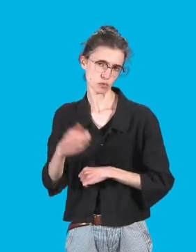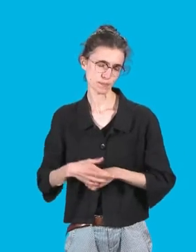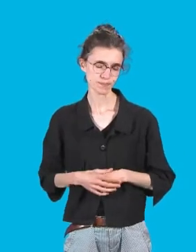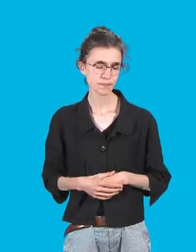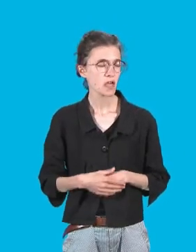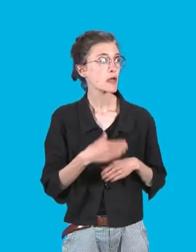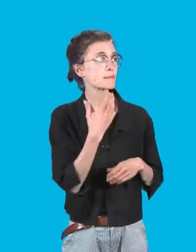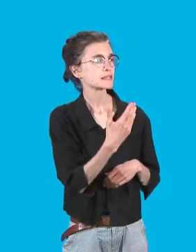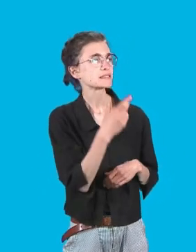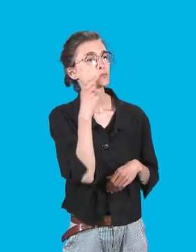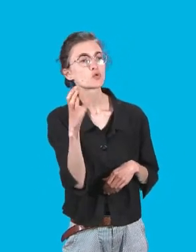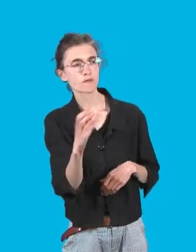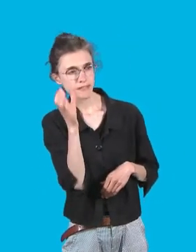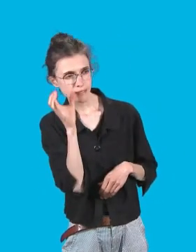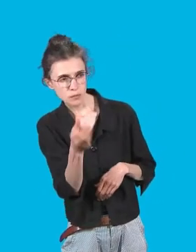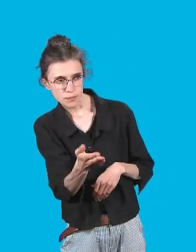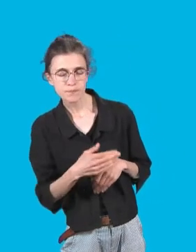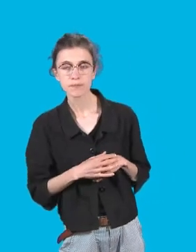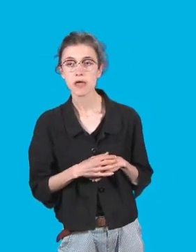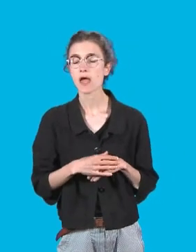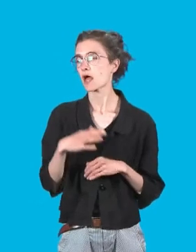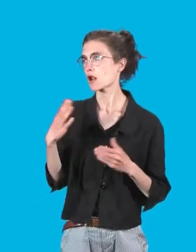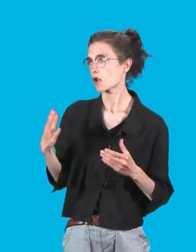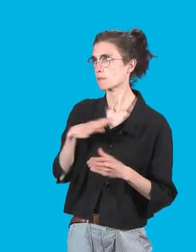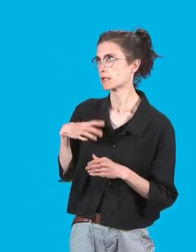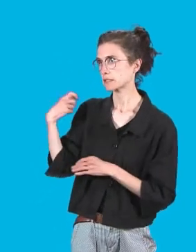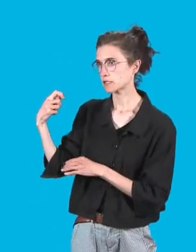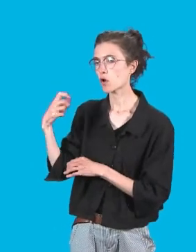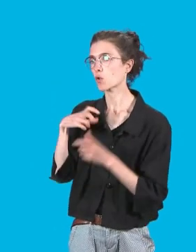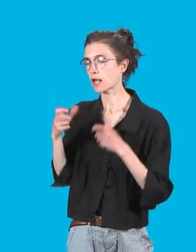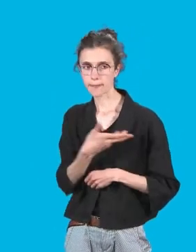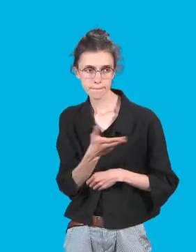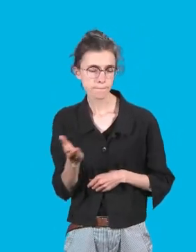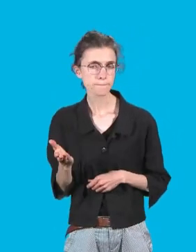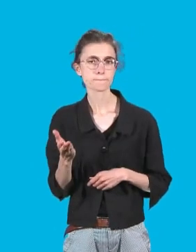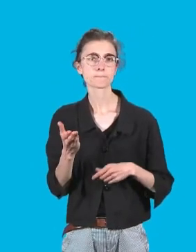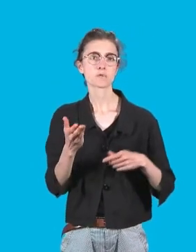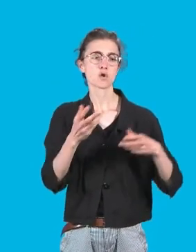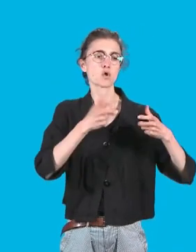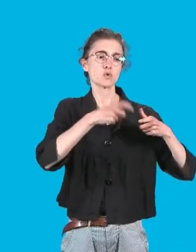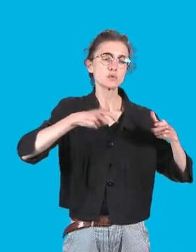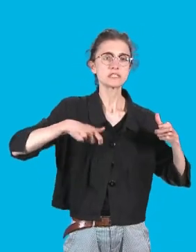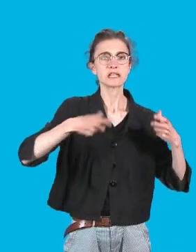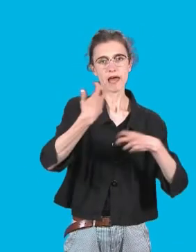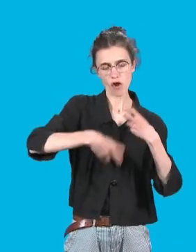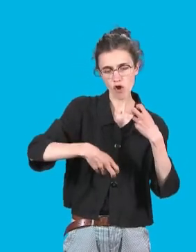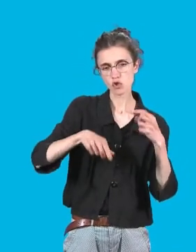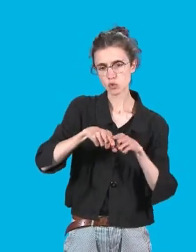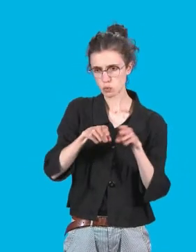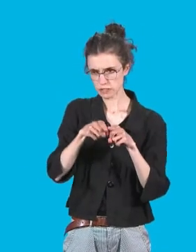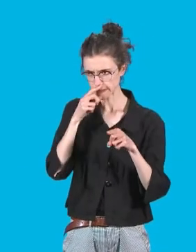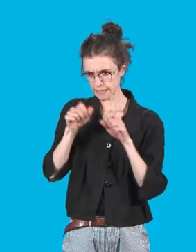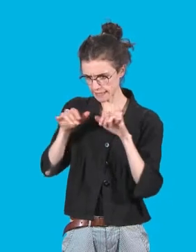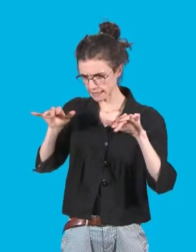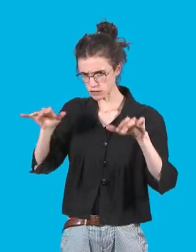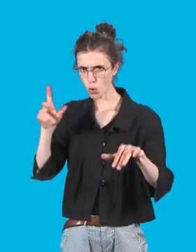Madame la Présidente, chers collègues, après avoir rénové l'usine de La Roche, sécurisé la production d'eau potable d'une bonne partie du département